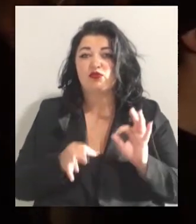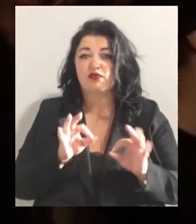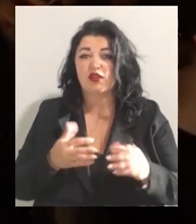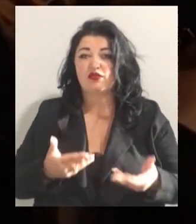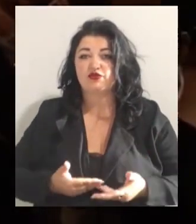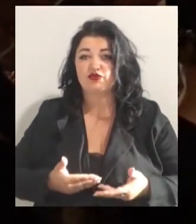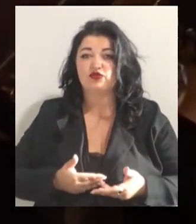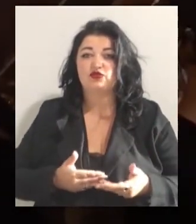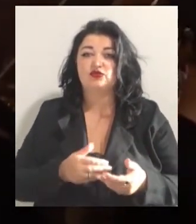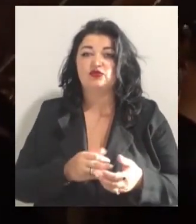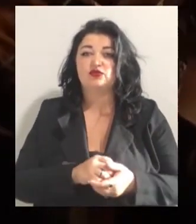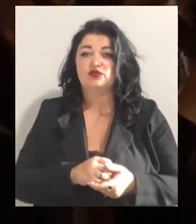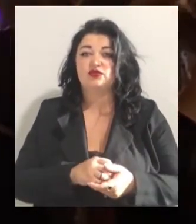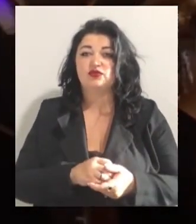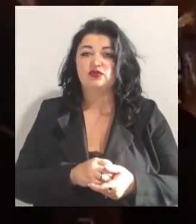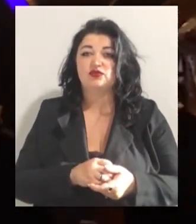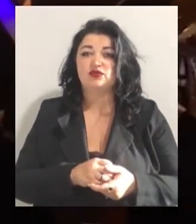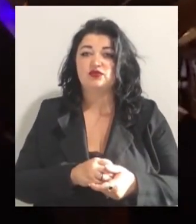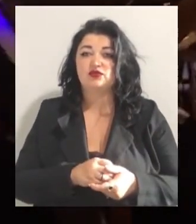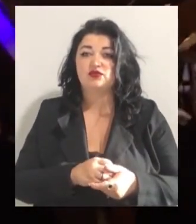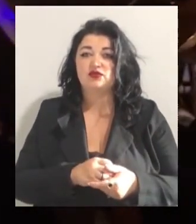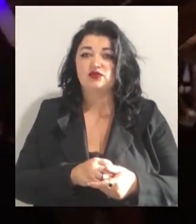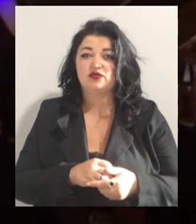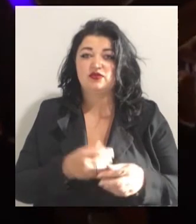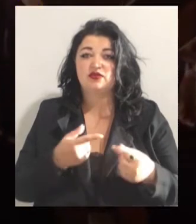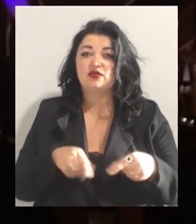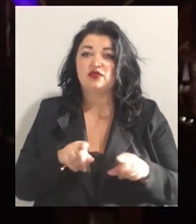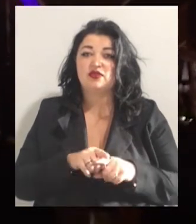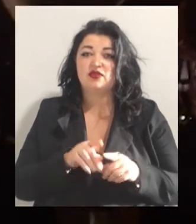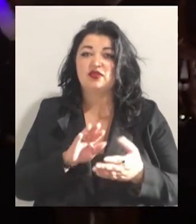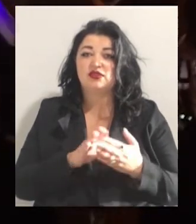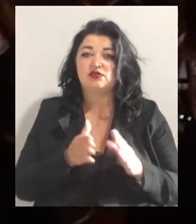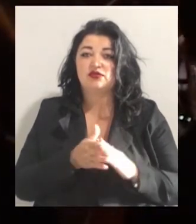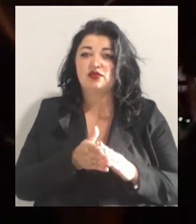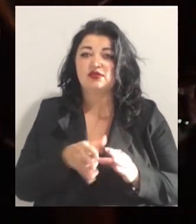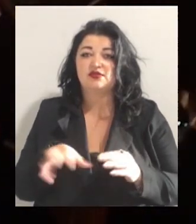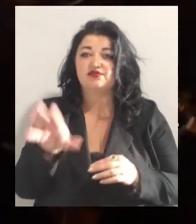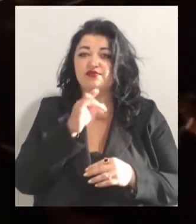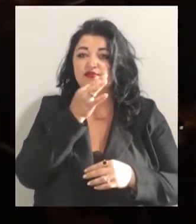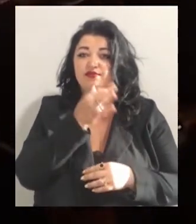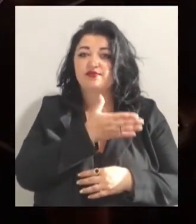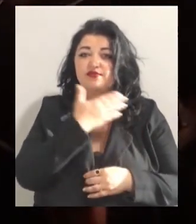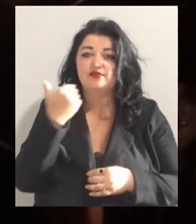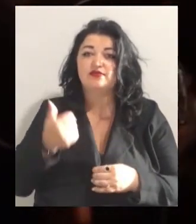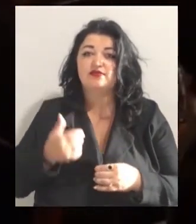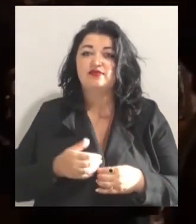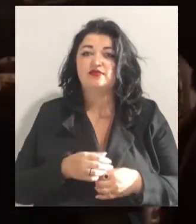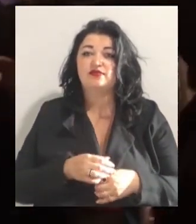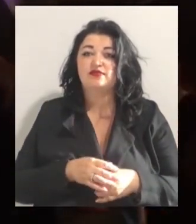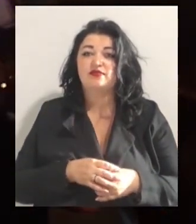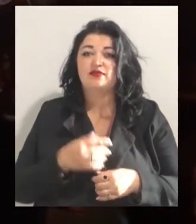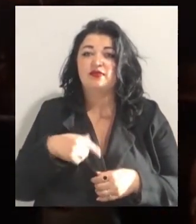в результаті виходить, що далі згубляєшся, і по ходу дійсни намного більше вирішуєш.